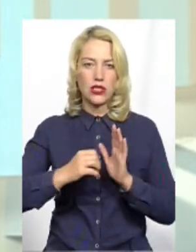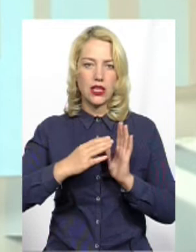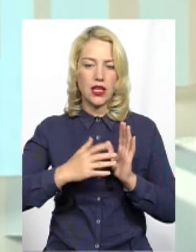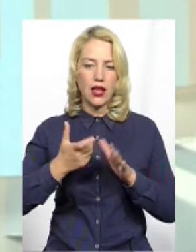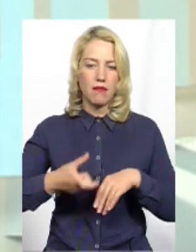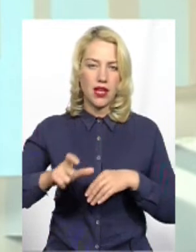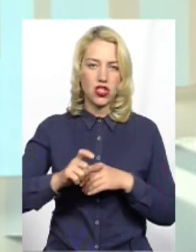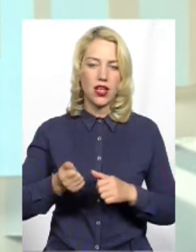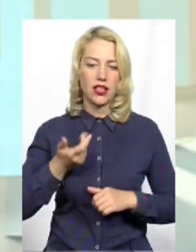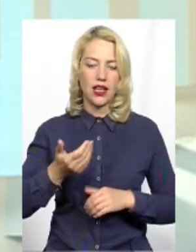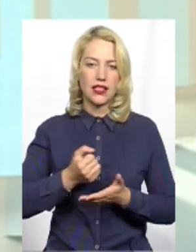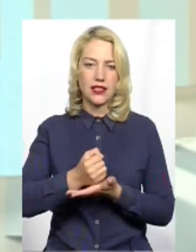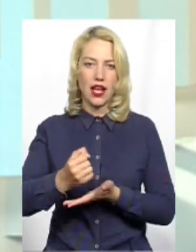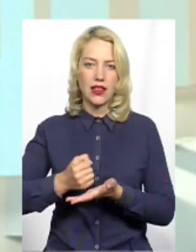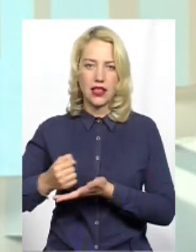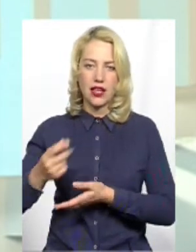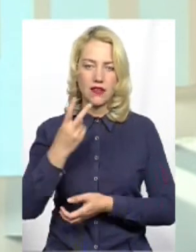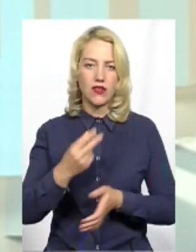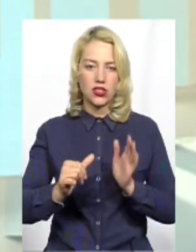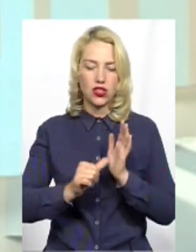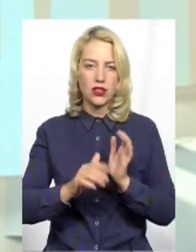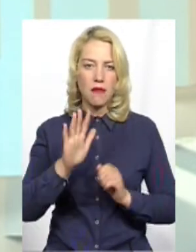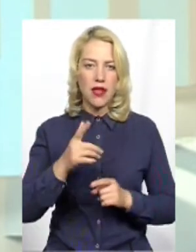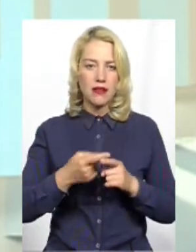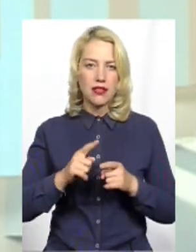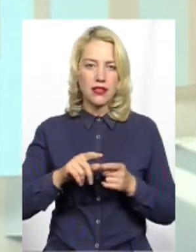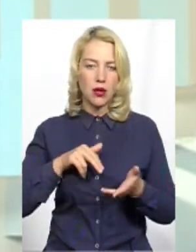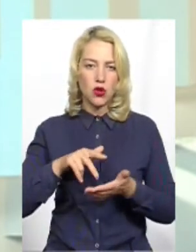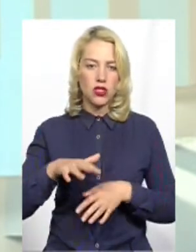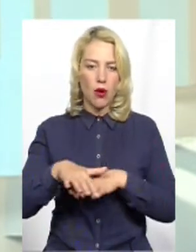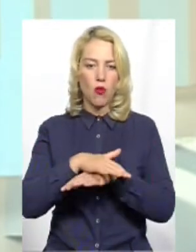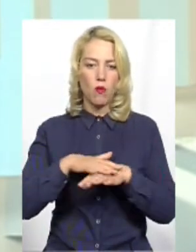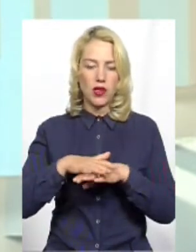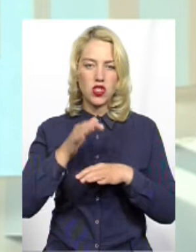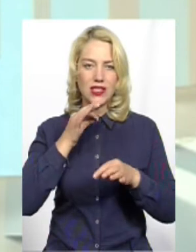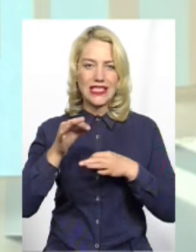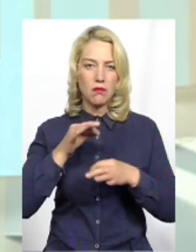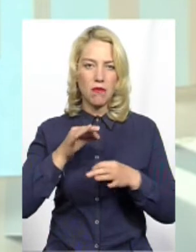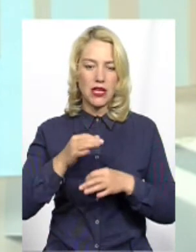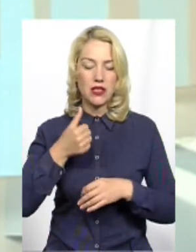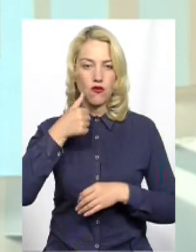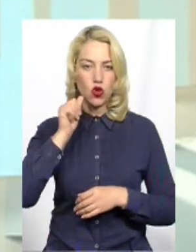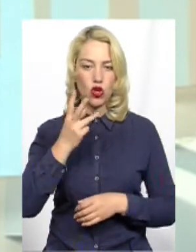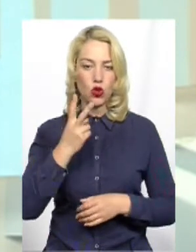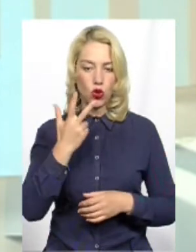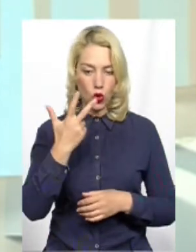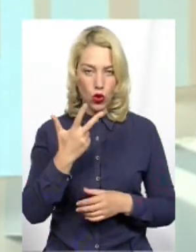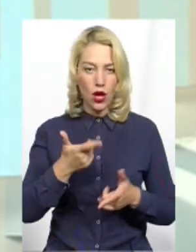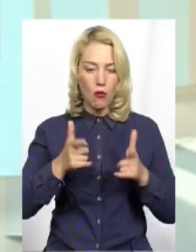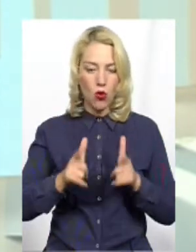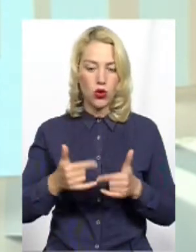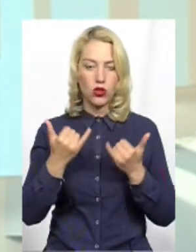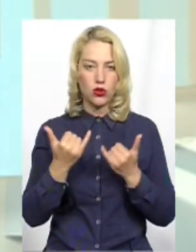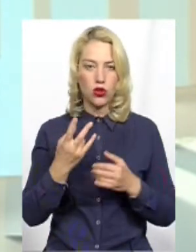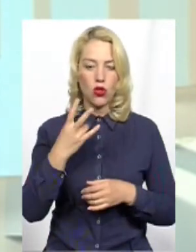в області кількість кандидатів – це 26. П'яті з них пройшли публічні співбесіди учора. Ще троє погодились на сьогодні, але о